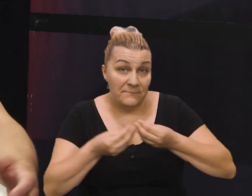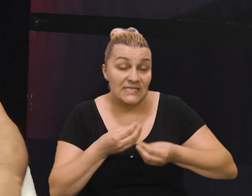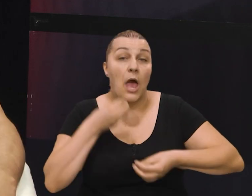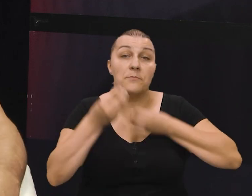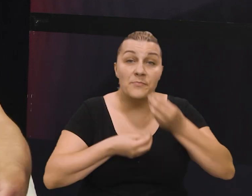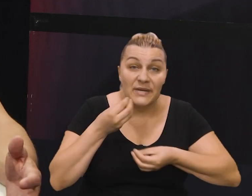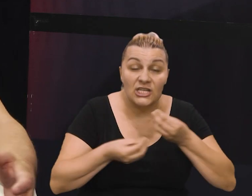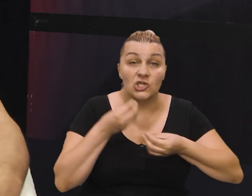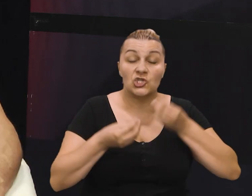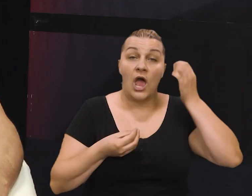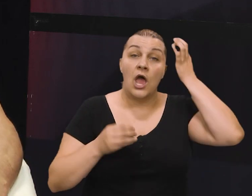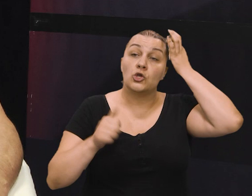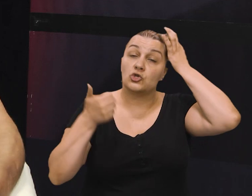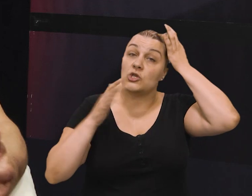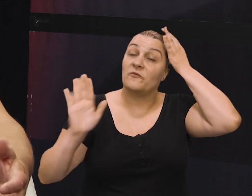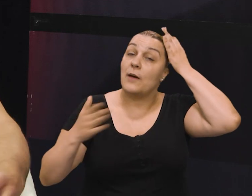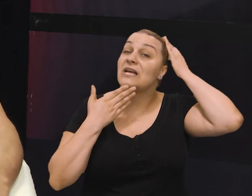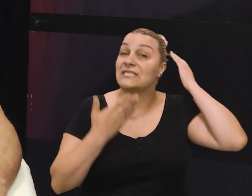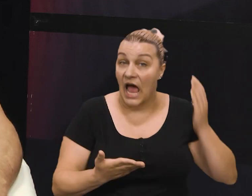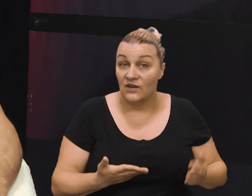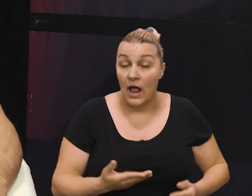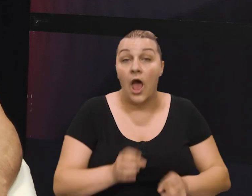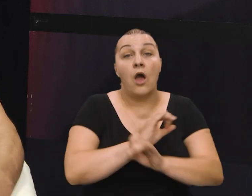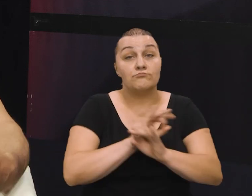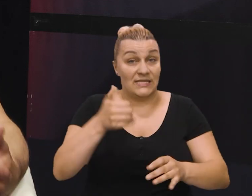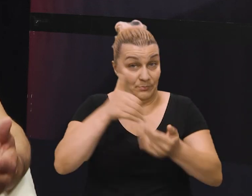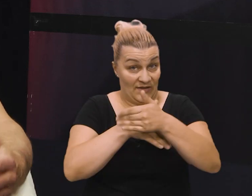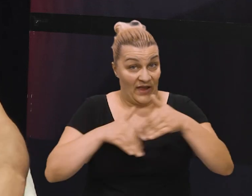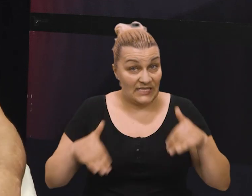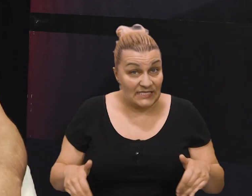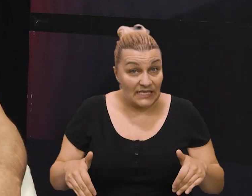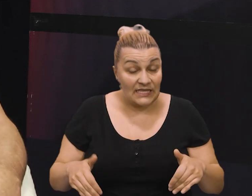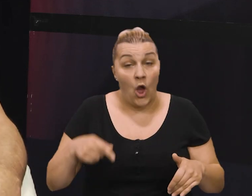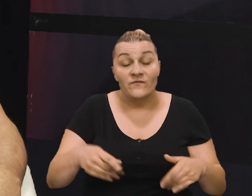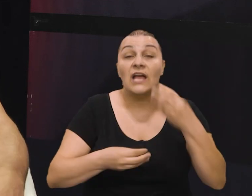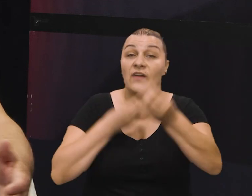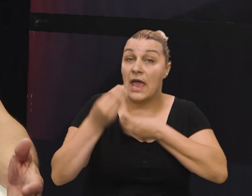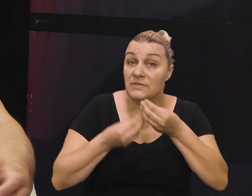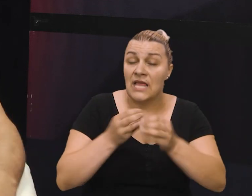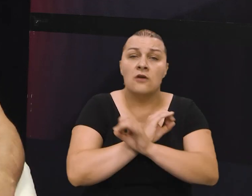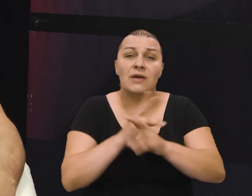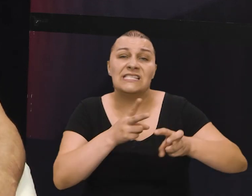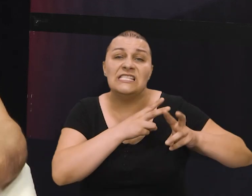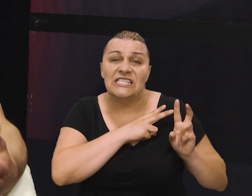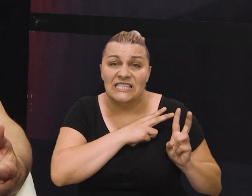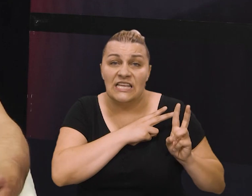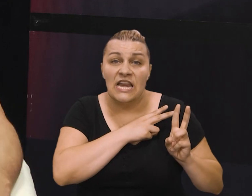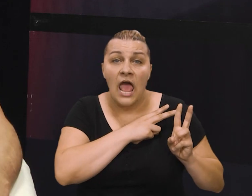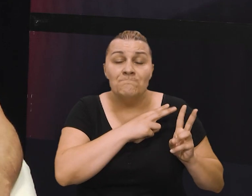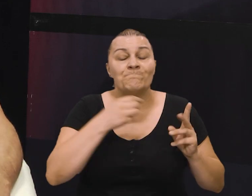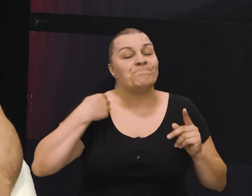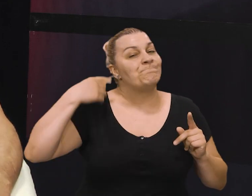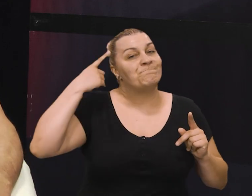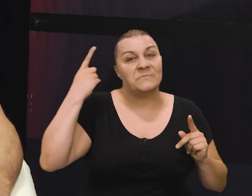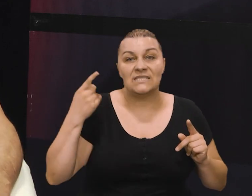ste 187. Tako je, još jedno vama zahvala, jer bez prve crti takve emisije, bez istine,